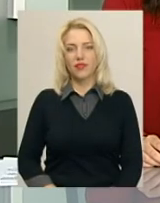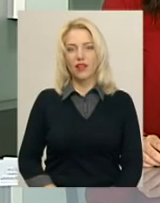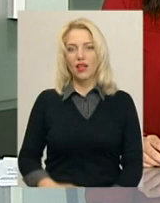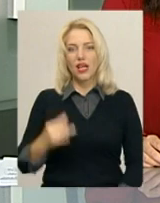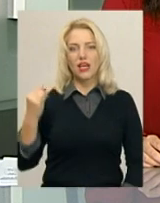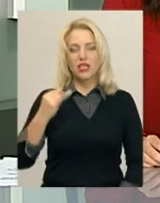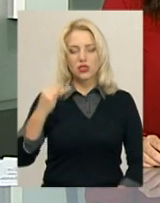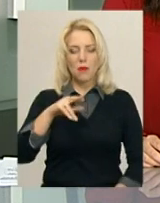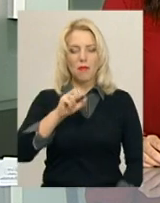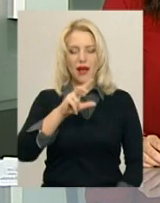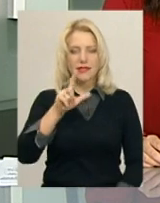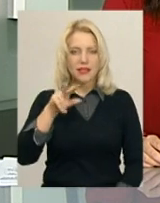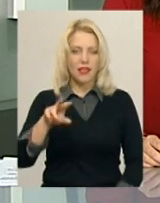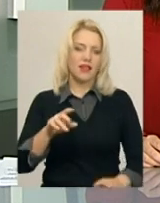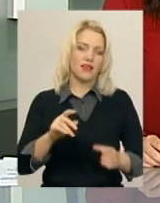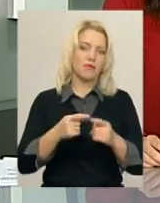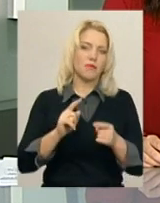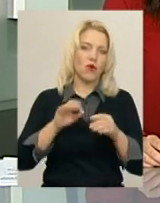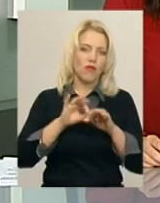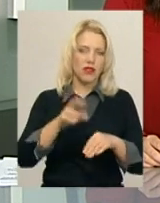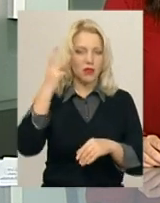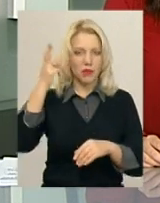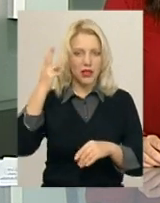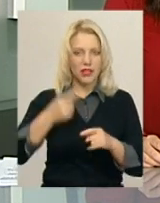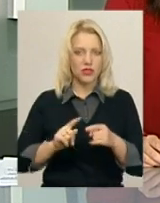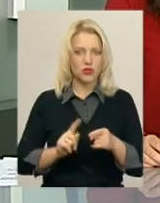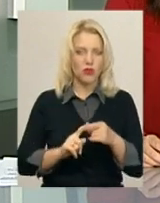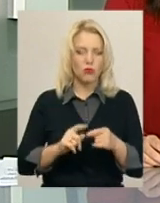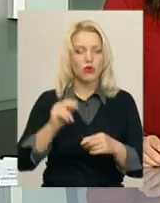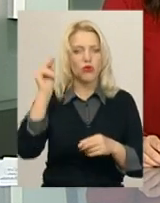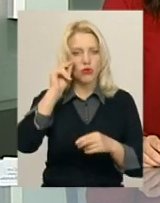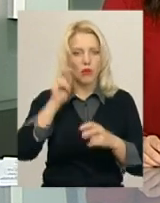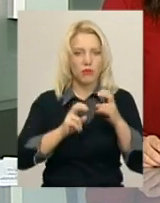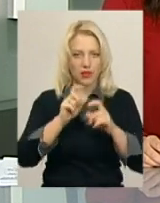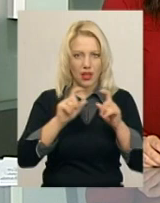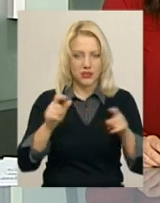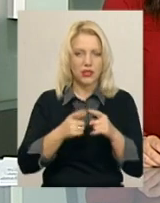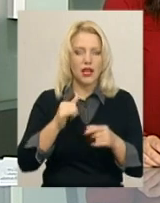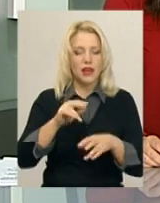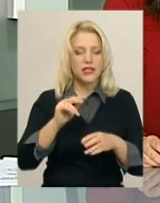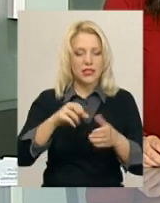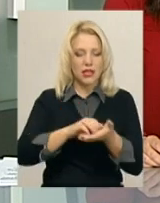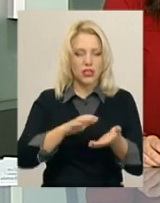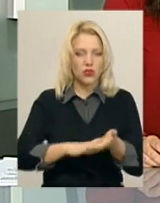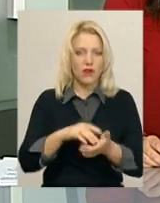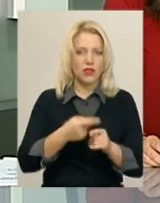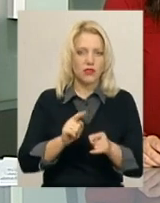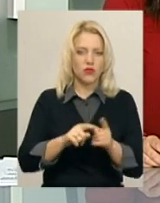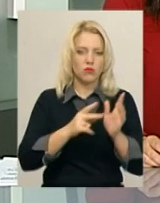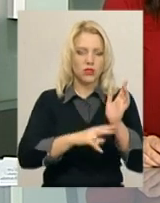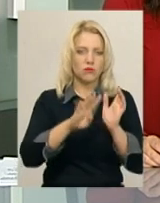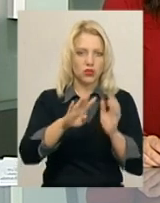Історичний пазл-квест провели у Хмельницькому міжшкільному навчально-виробничому комбінаті. Зареєструвались у ньому 84